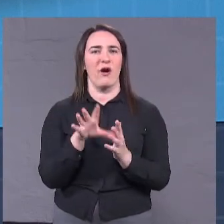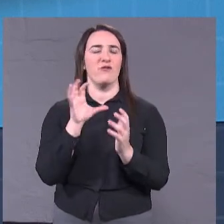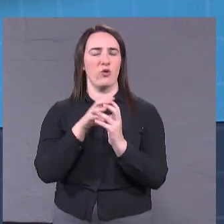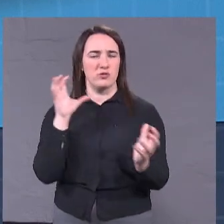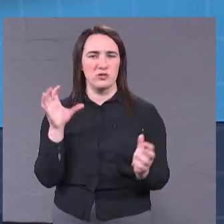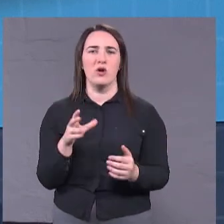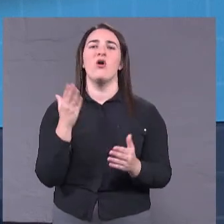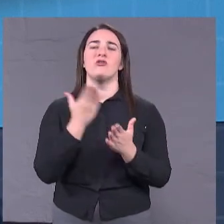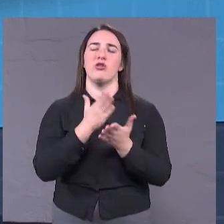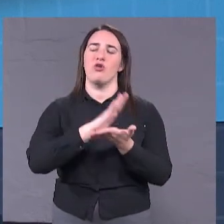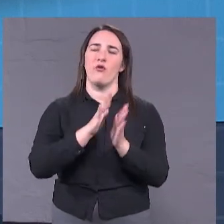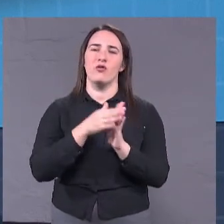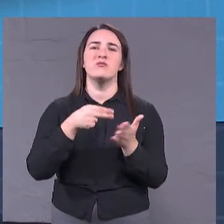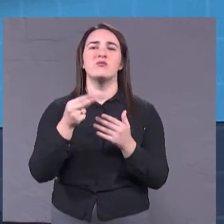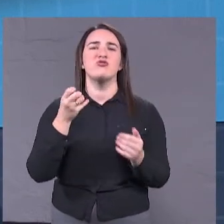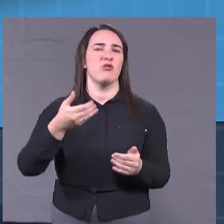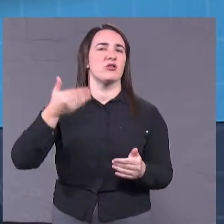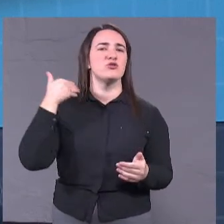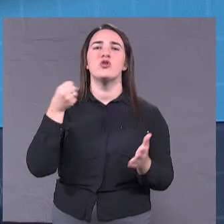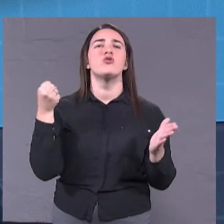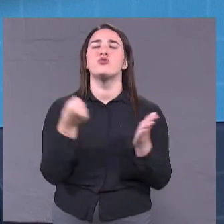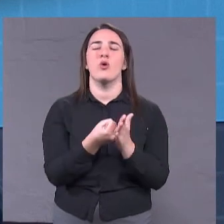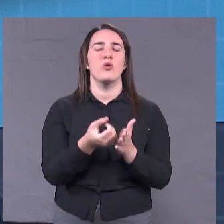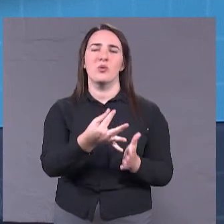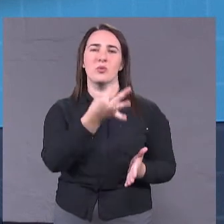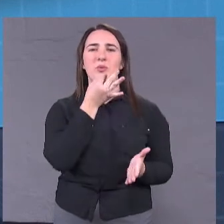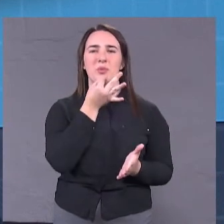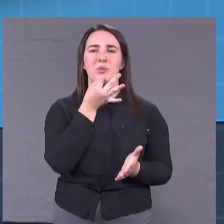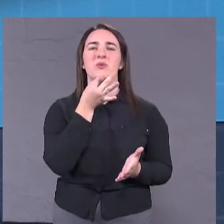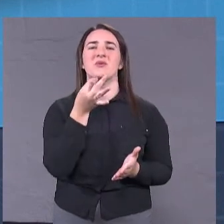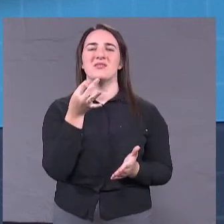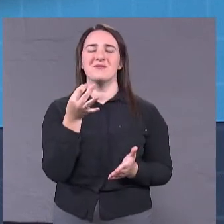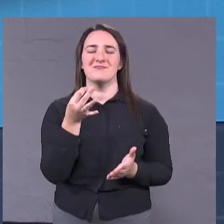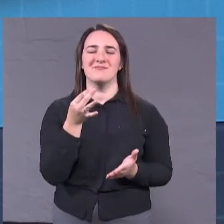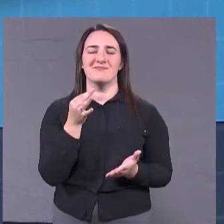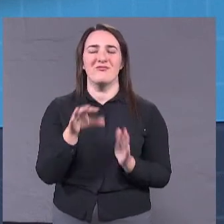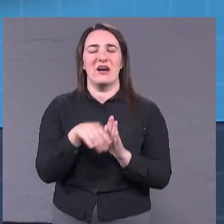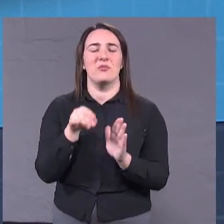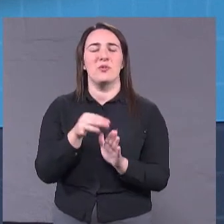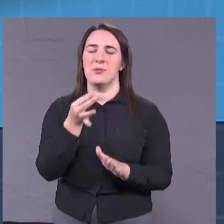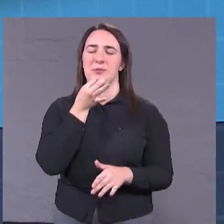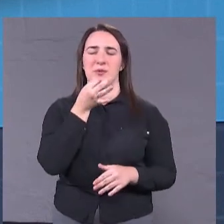підпочині до того, як ми як підшли, к цим выборам.